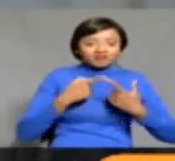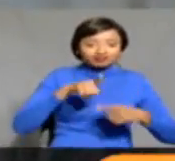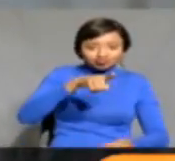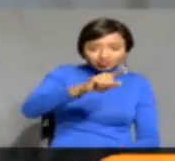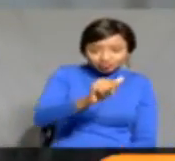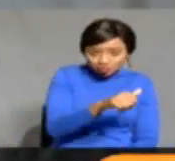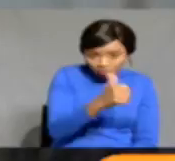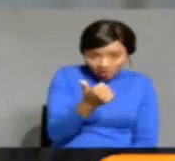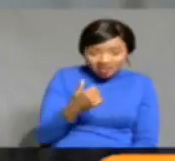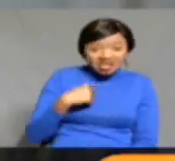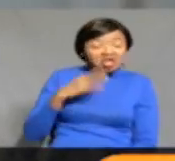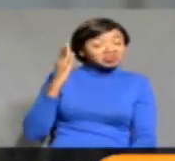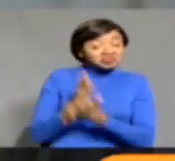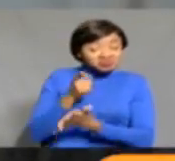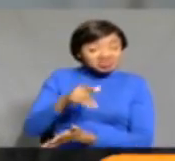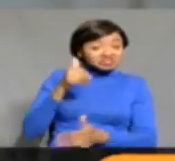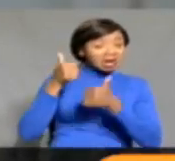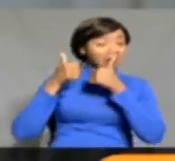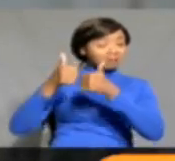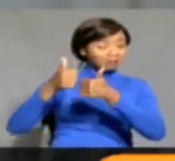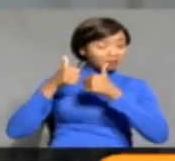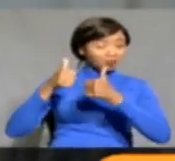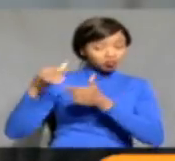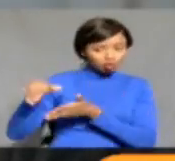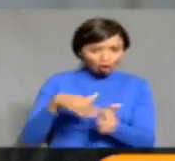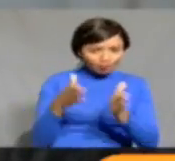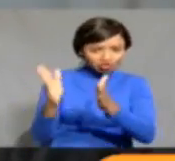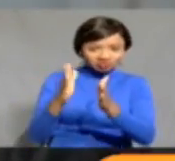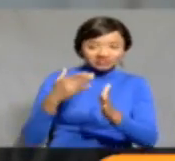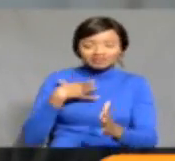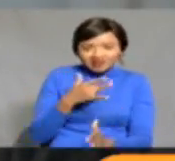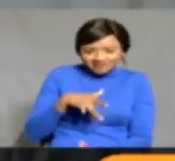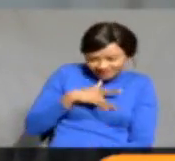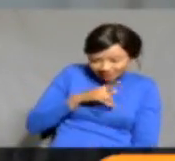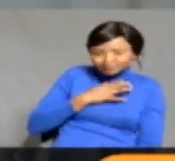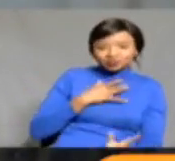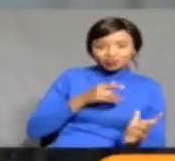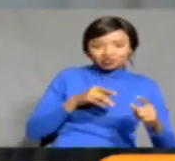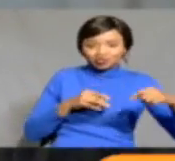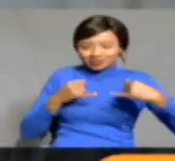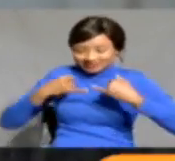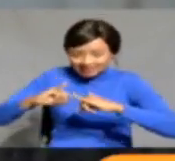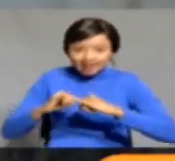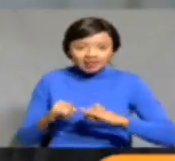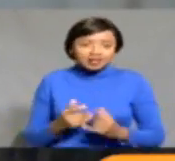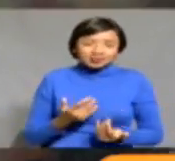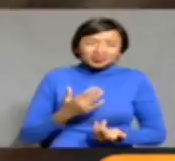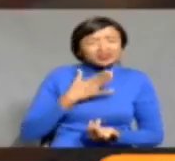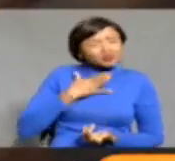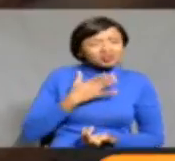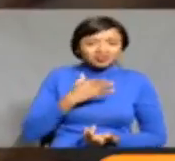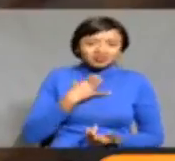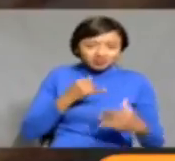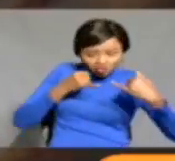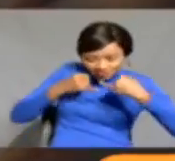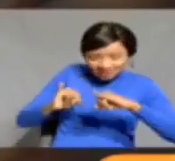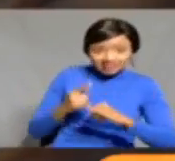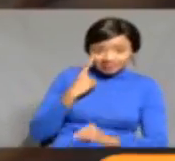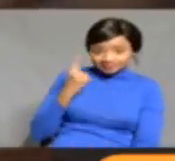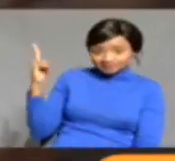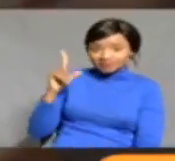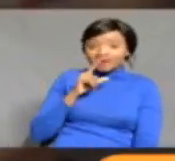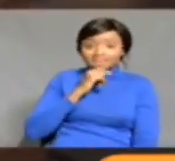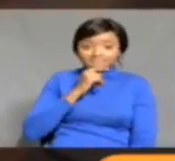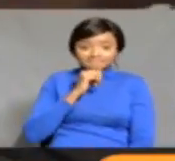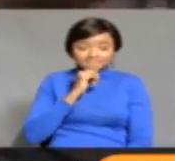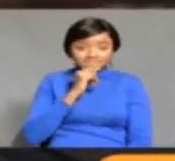this could be a good opportunity and let me try it out. So I was just disparate and trying out. Robert mbae jina halisi